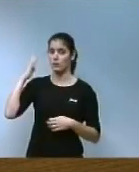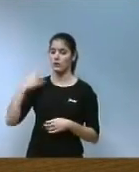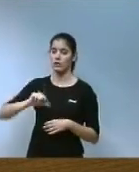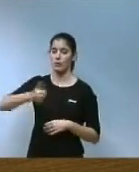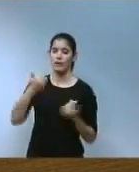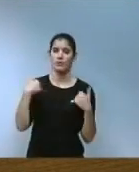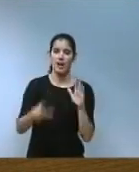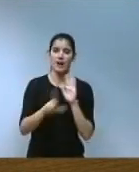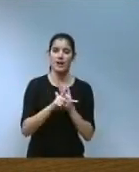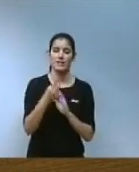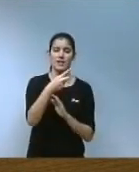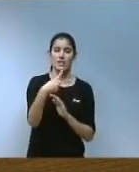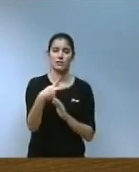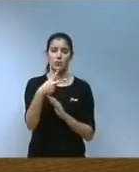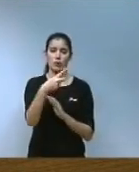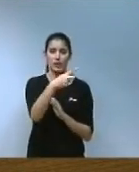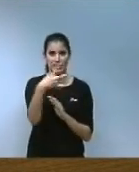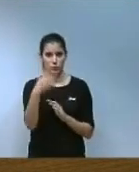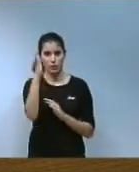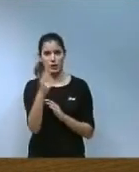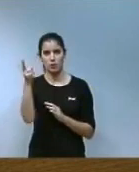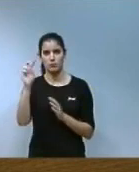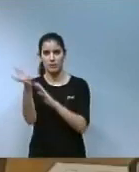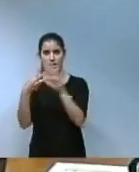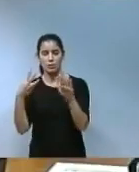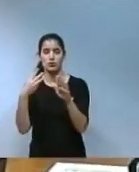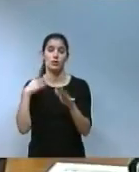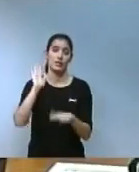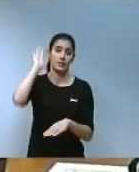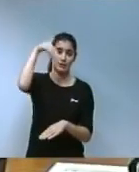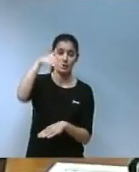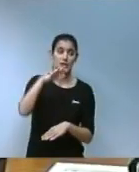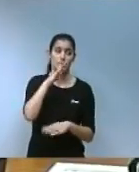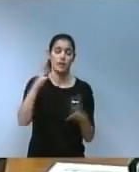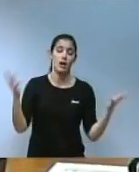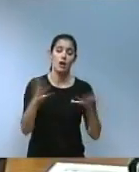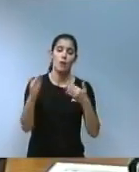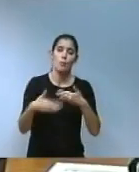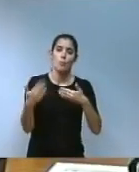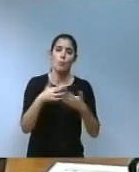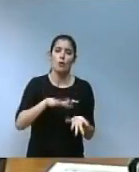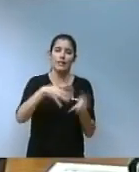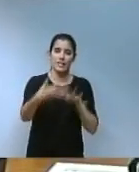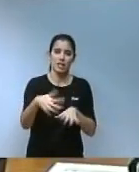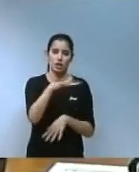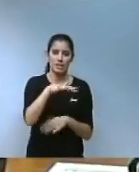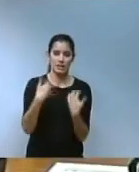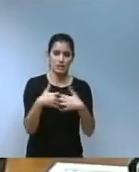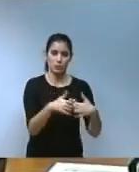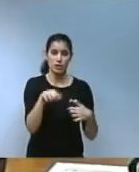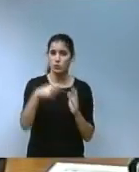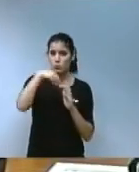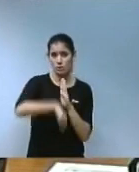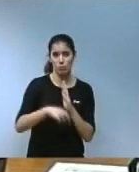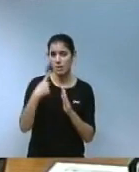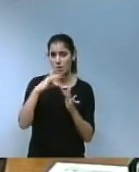la llei 14-2018 de 5 de juny de la Generalitat de Gestió, Promoció i Modernització de les àrees Industrials, una norma pionera que